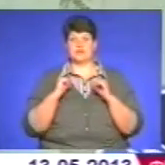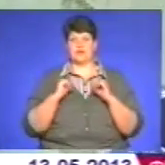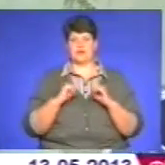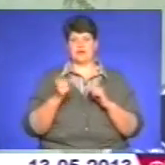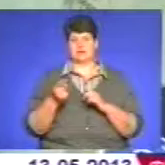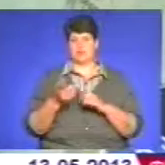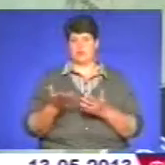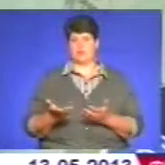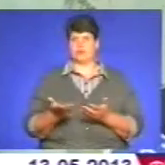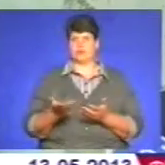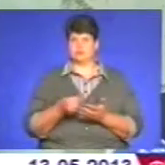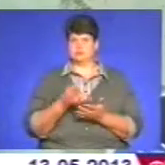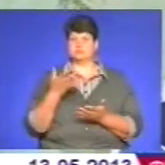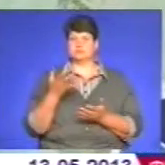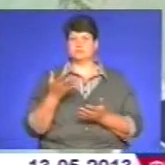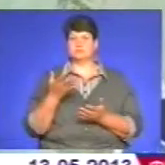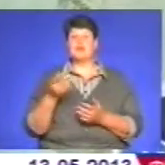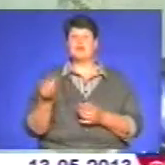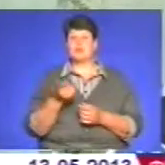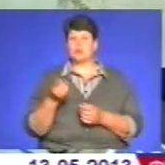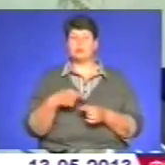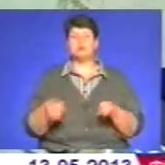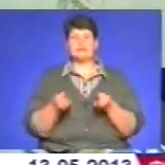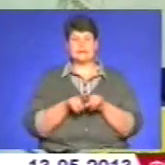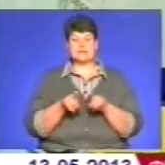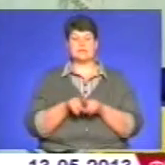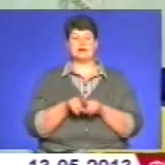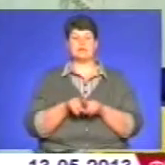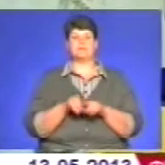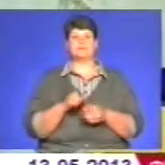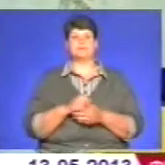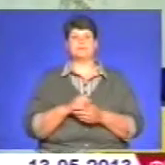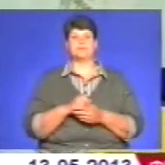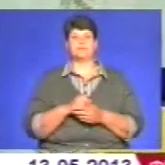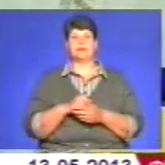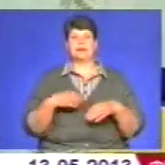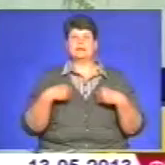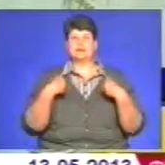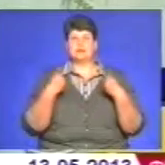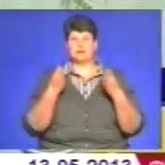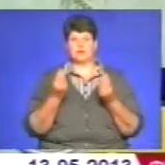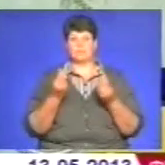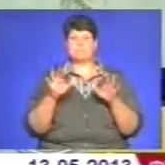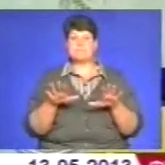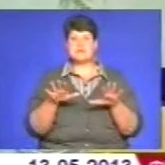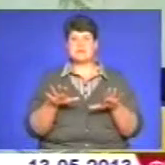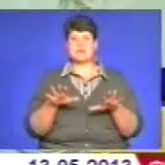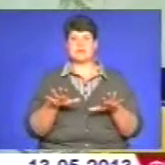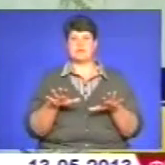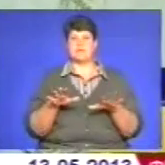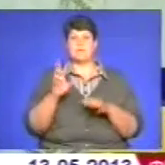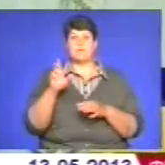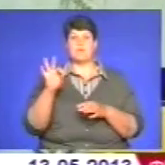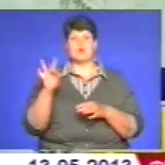Тернополі перевагу надають місцевим, тобто такі